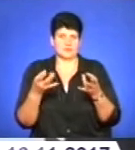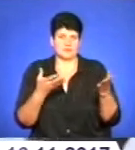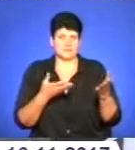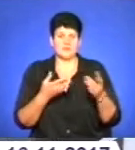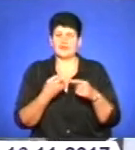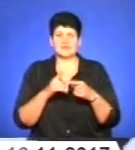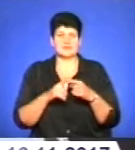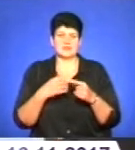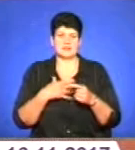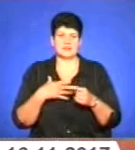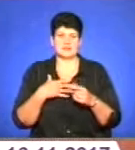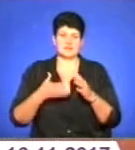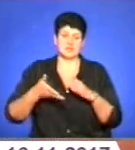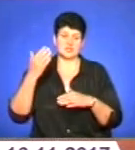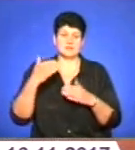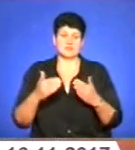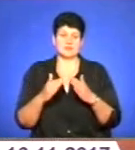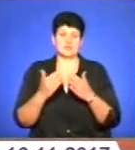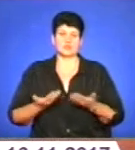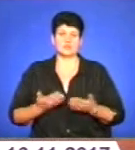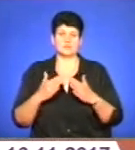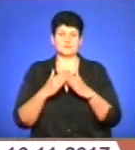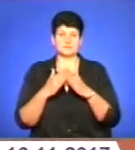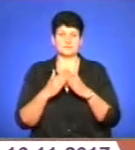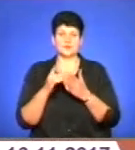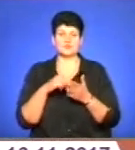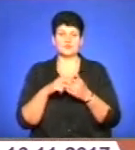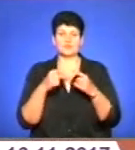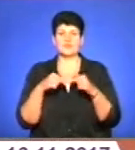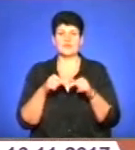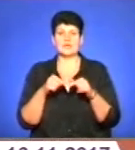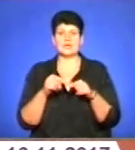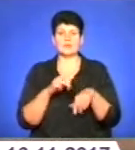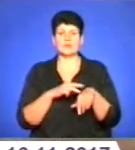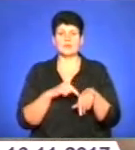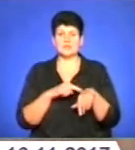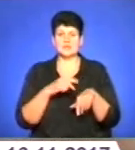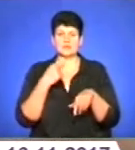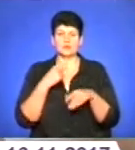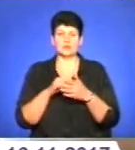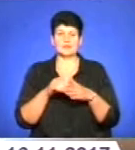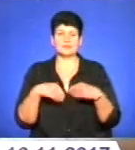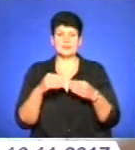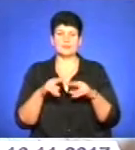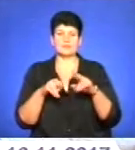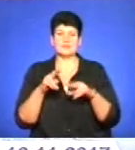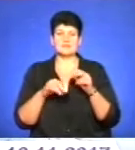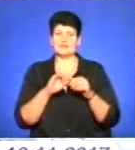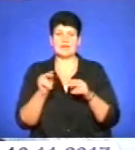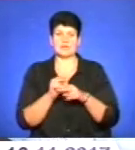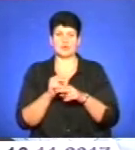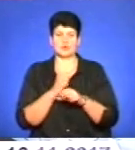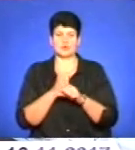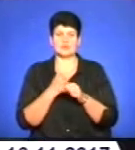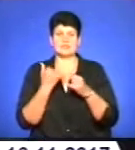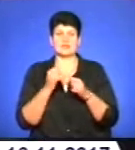Але це не менше, вище буде житло. У міському відділі поліції кажуть, документи надані на ведення будівництва, а не на ремонтні роботи. Наразі